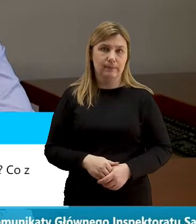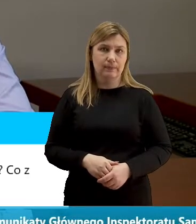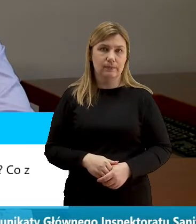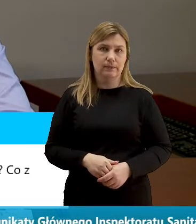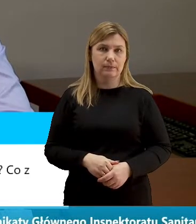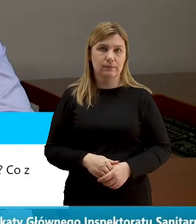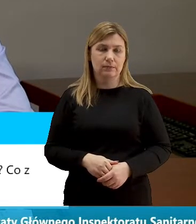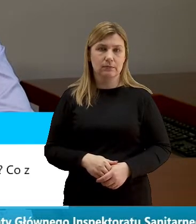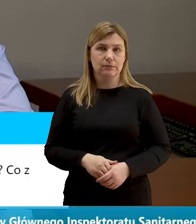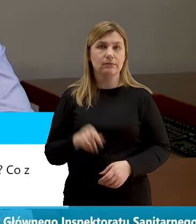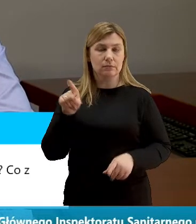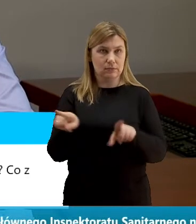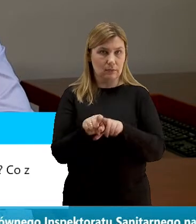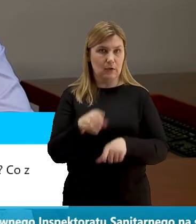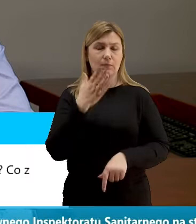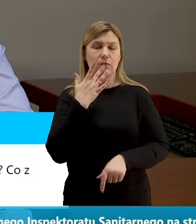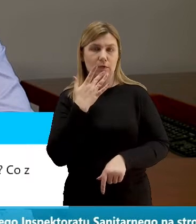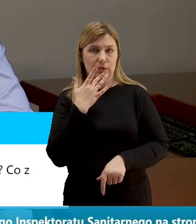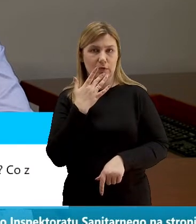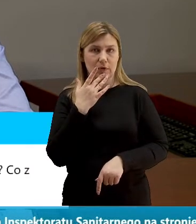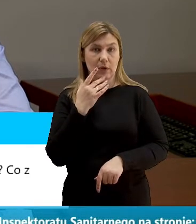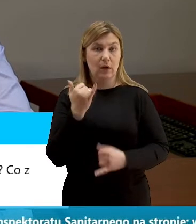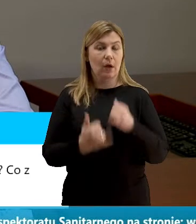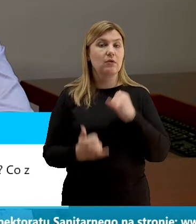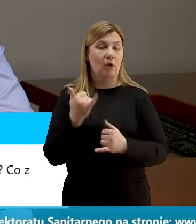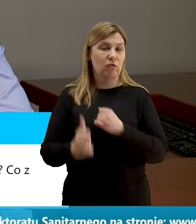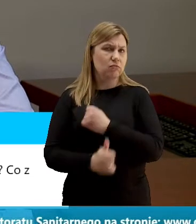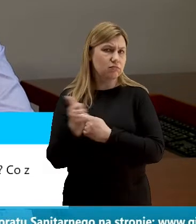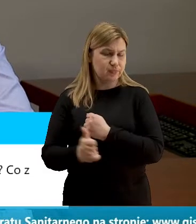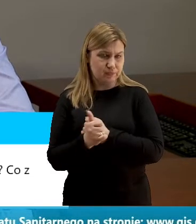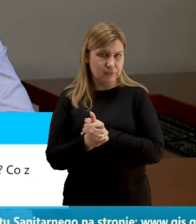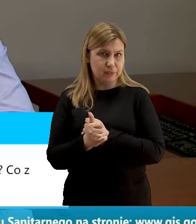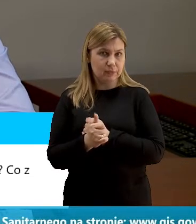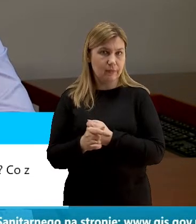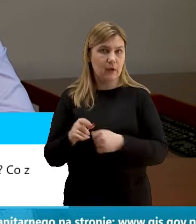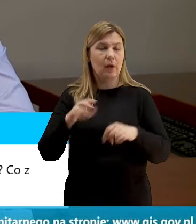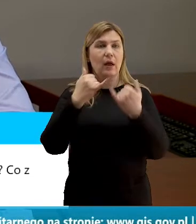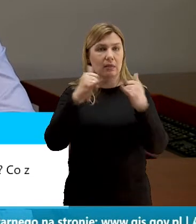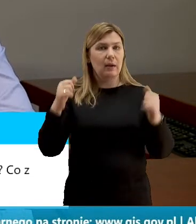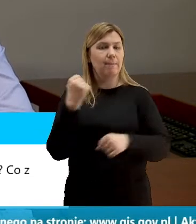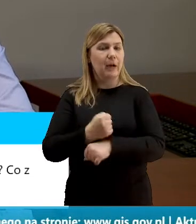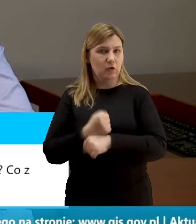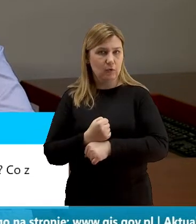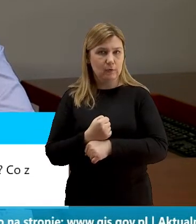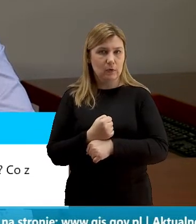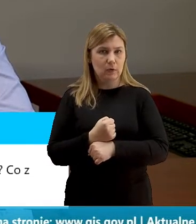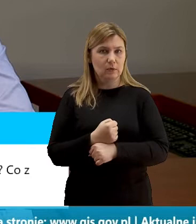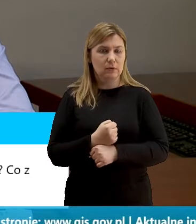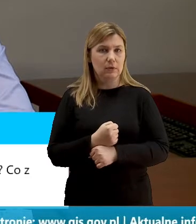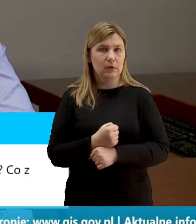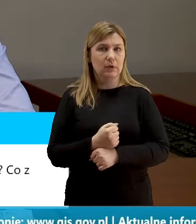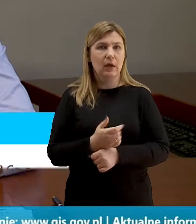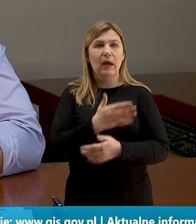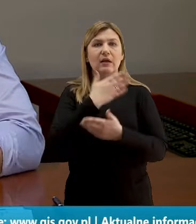Też już o tym mówiłem. Jeżeli chodzi o pozostałych pracowników to nie mają oni